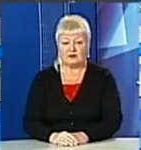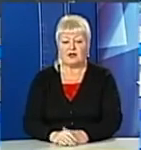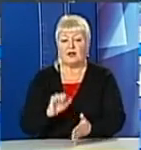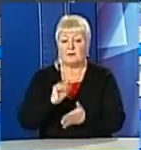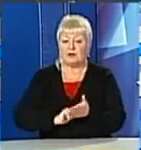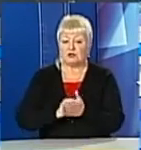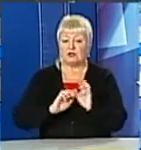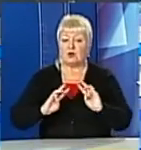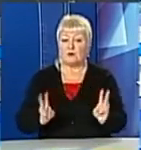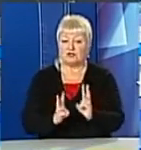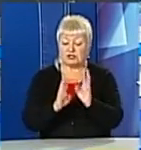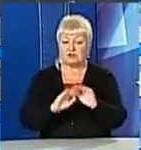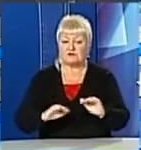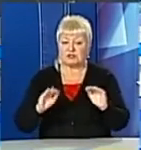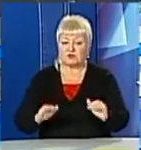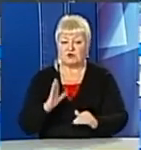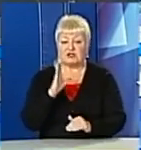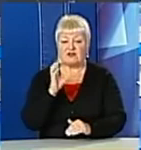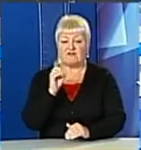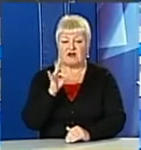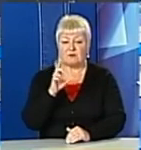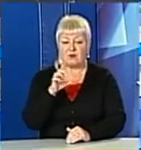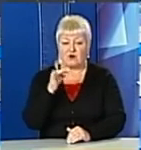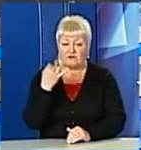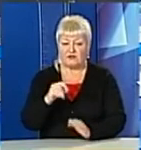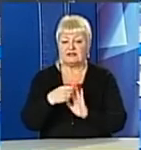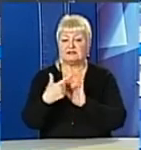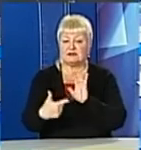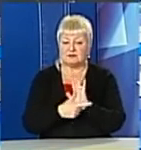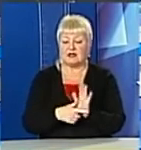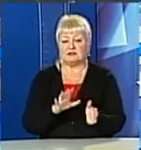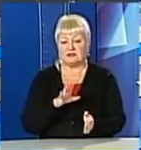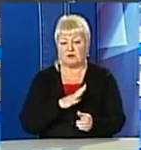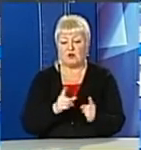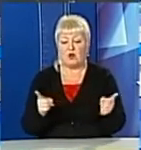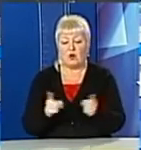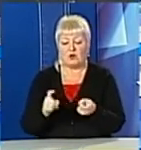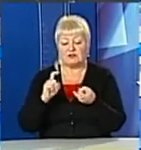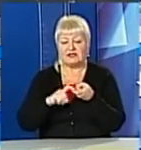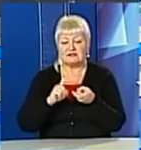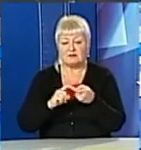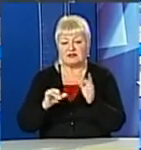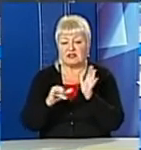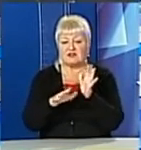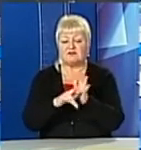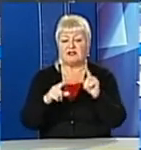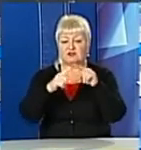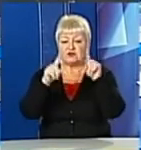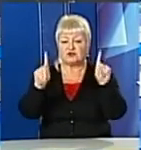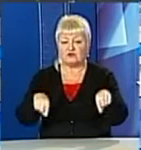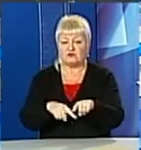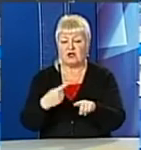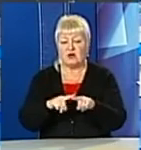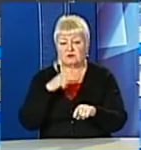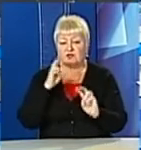Причиною пожежі в садочку на Вербовій – 17. У Львові стало коротке замикання в електрощитовій, про це інформують надзвичайники.